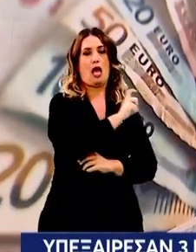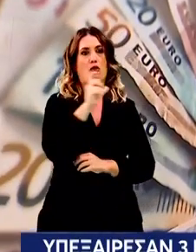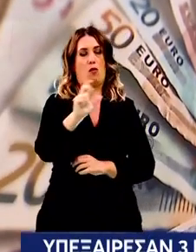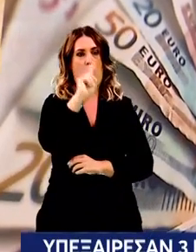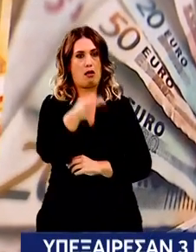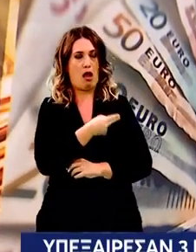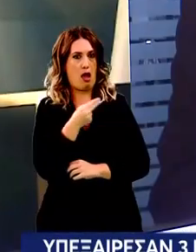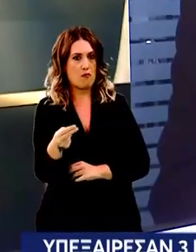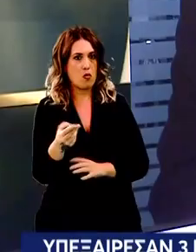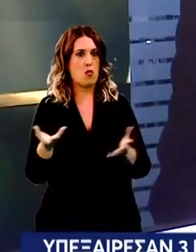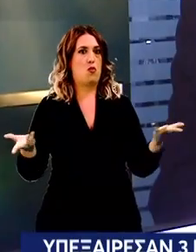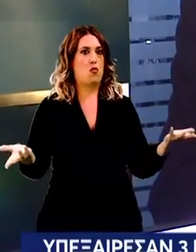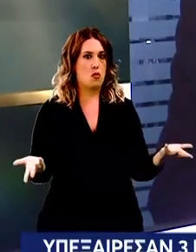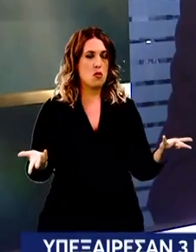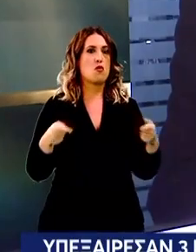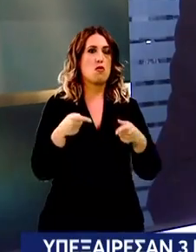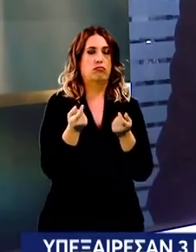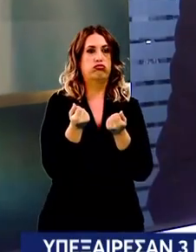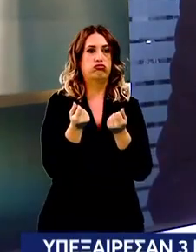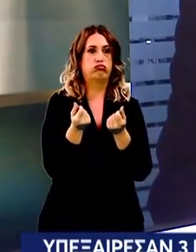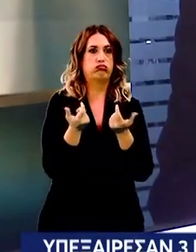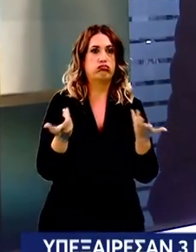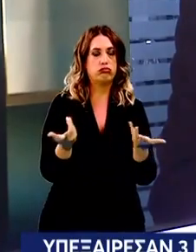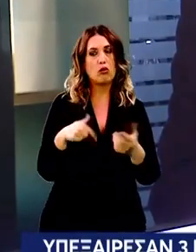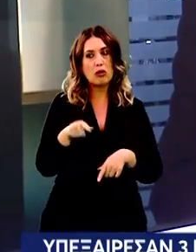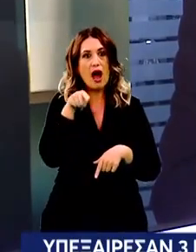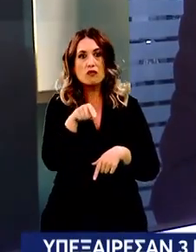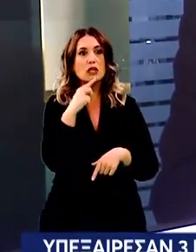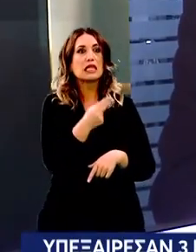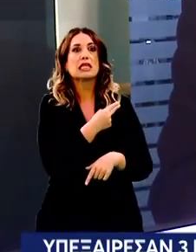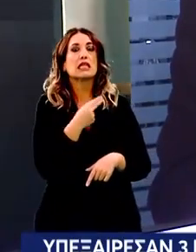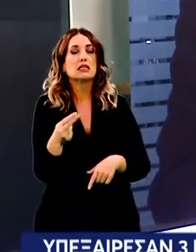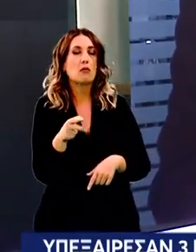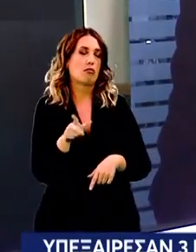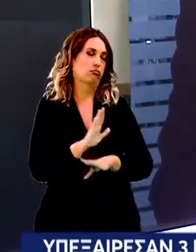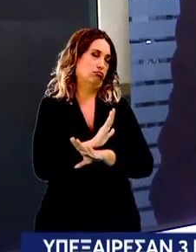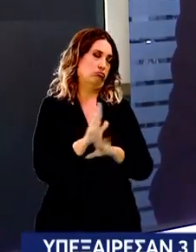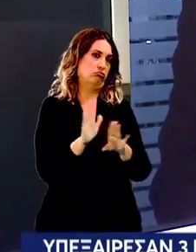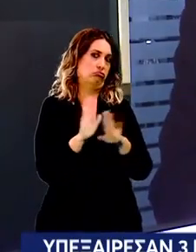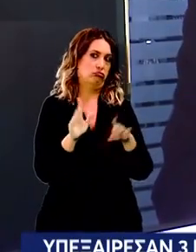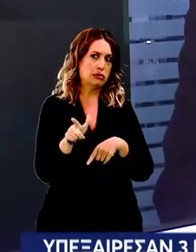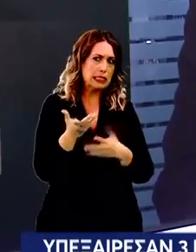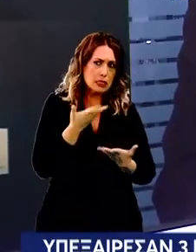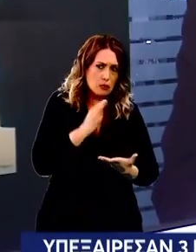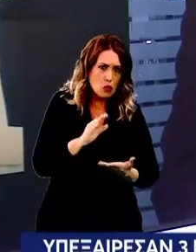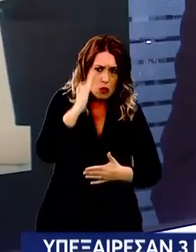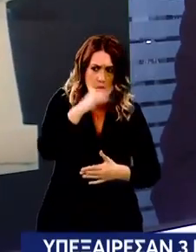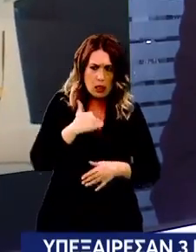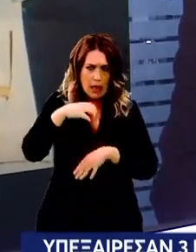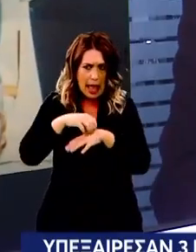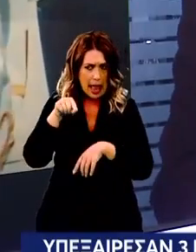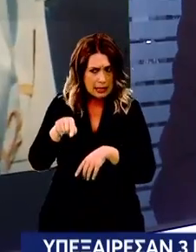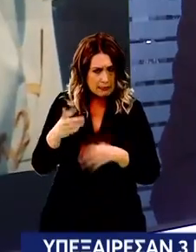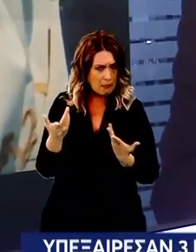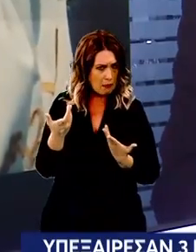δεν ξέρουμε αν θα είναι τόσο το ποσά ή αν θα αυξηθούν αντιλαμβάνεται κανείς ότι το θέμα αυτό είναι πολύ σημαντικό και γιατί αφορά την Καθολική